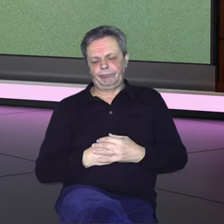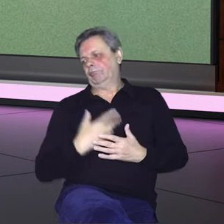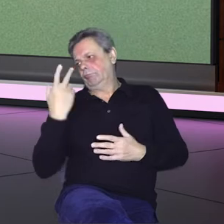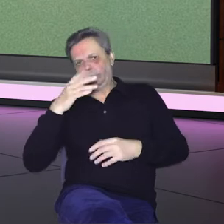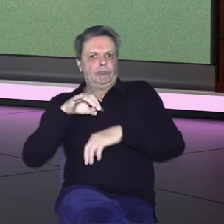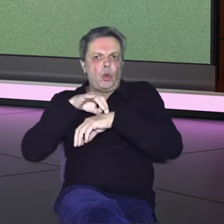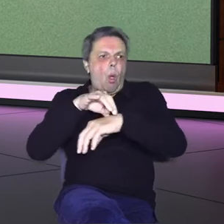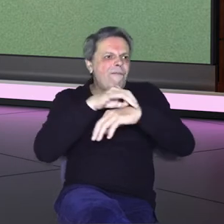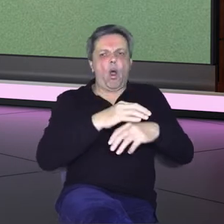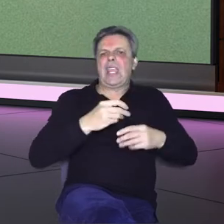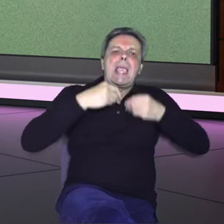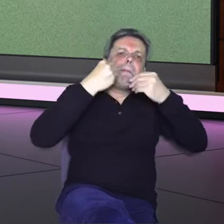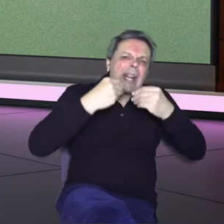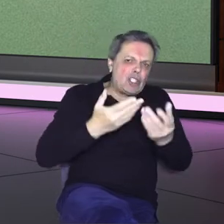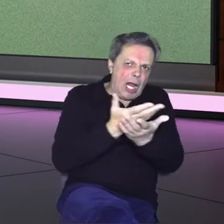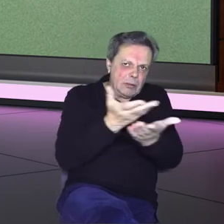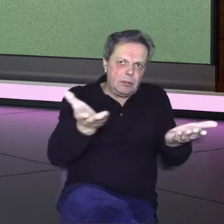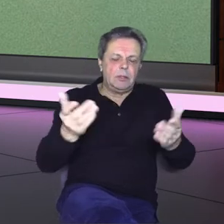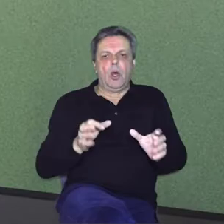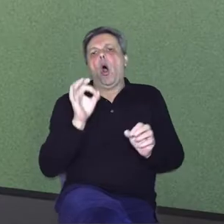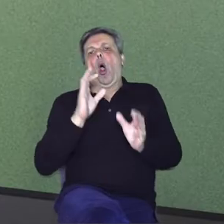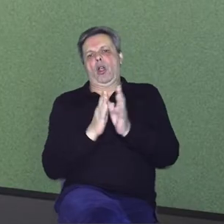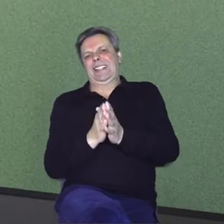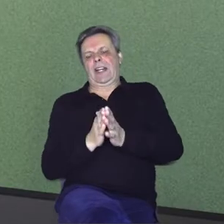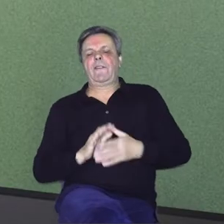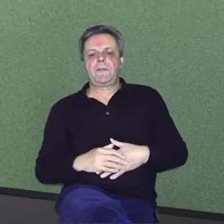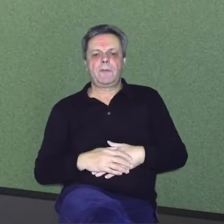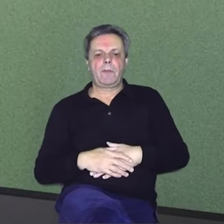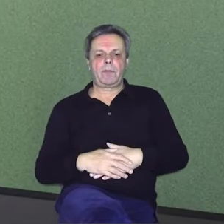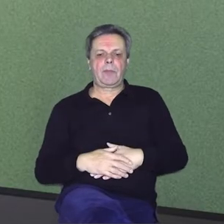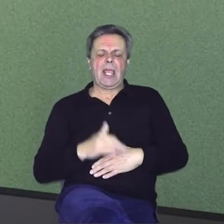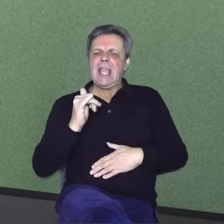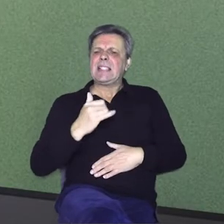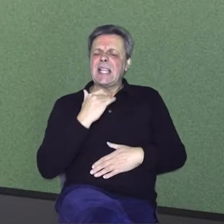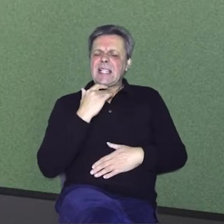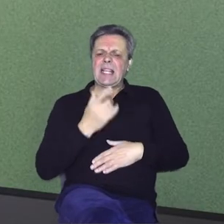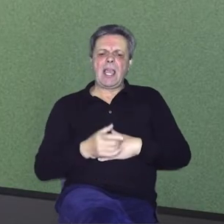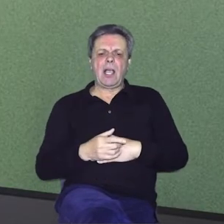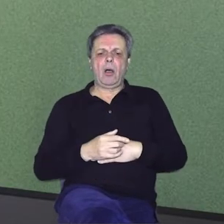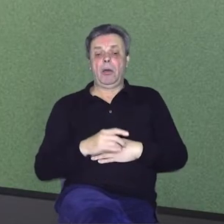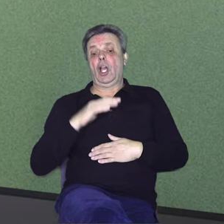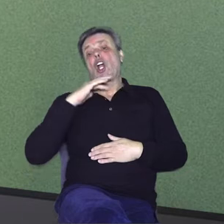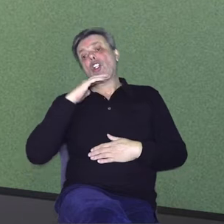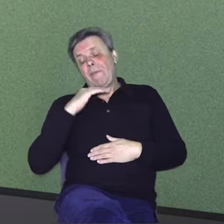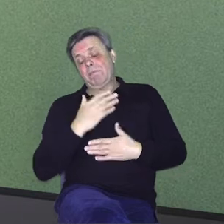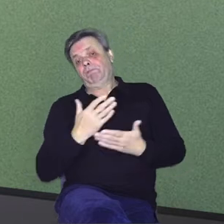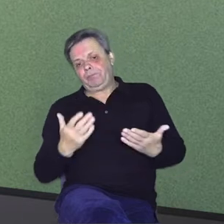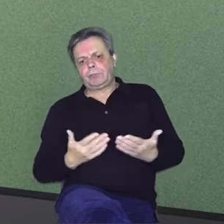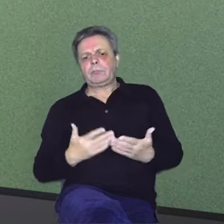Vođenje iz priča i tako dalje. Tako je, Da mi reći, baš, sad se spomenuo, evo, spomenuli smo židove,